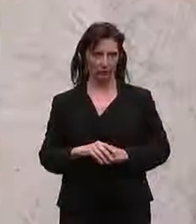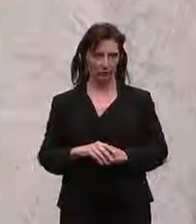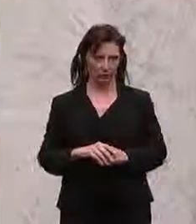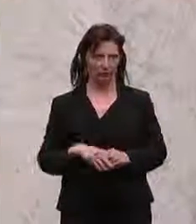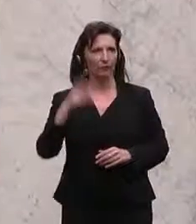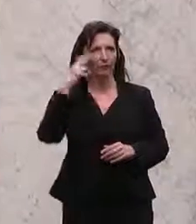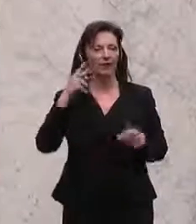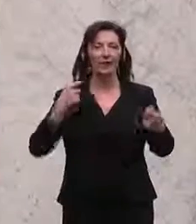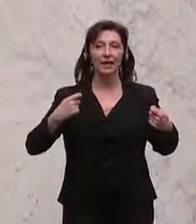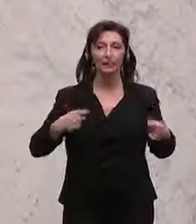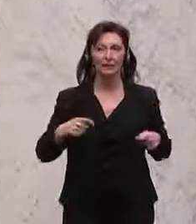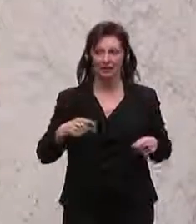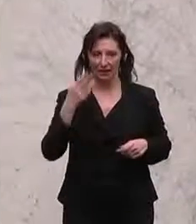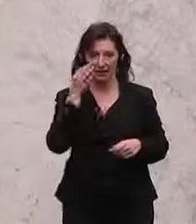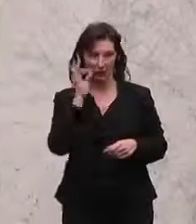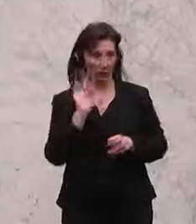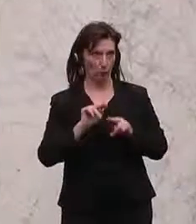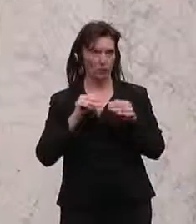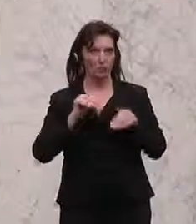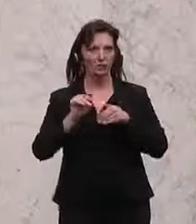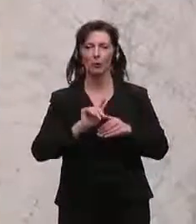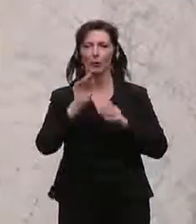Prozent der Studierenden in den Hochschulen in Lichtenstein seien Österreicher.